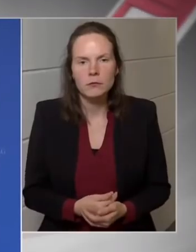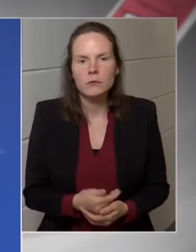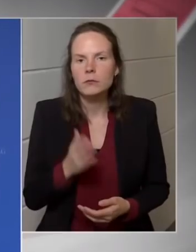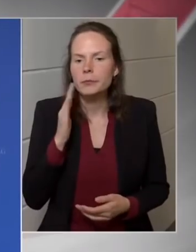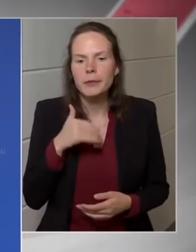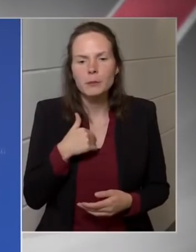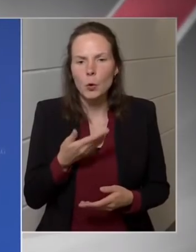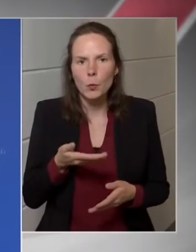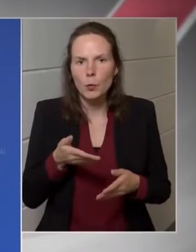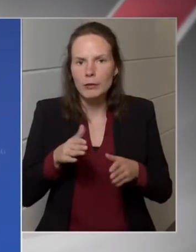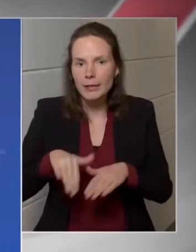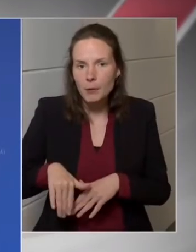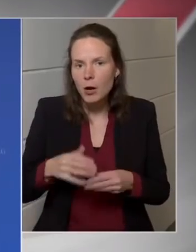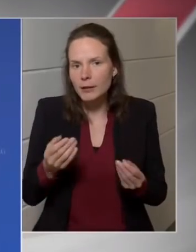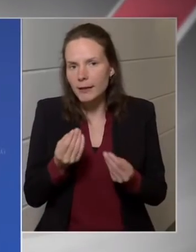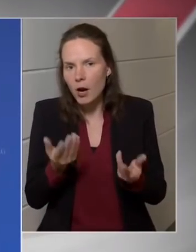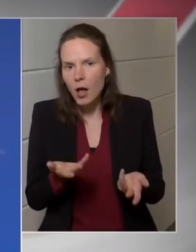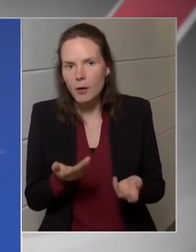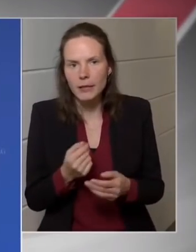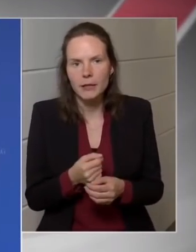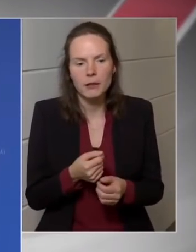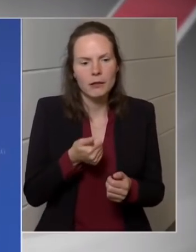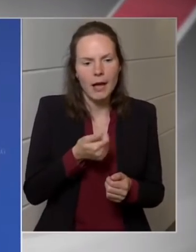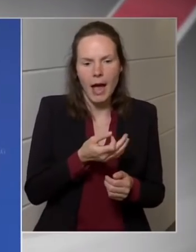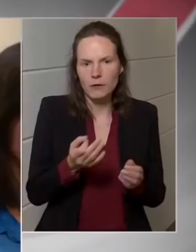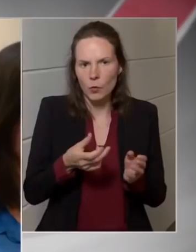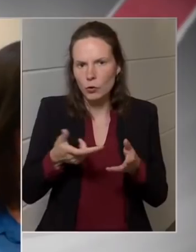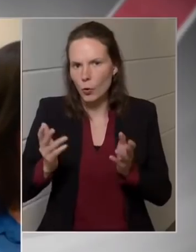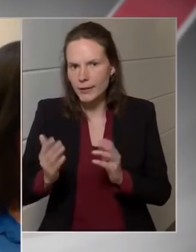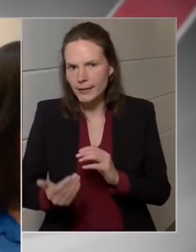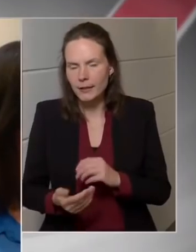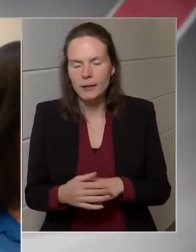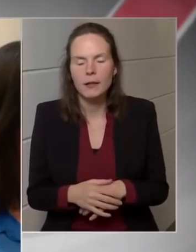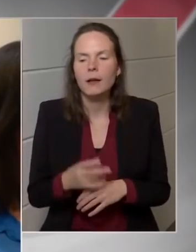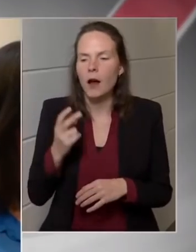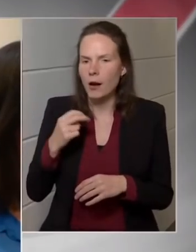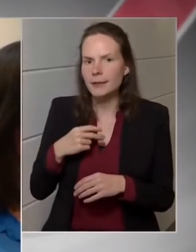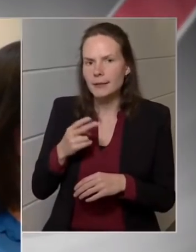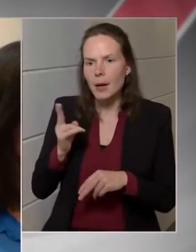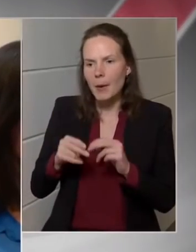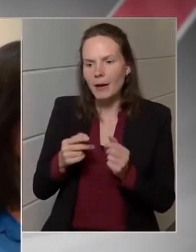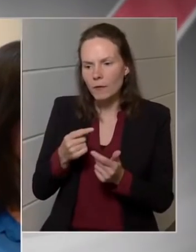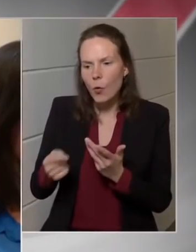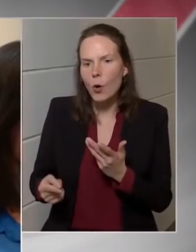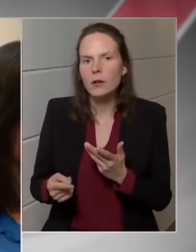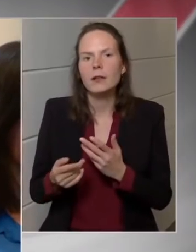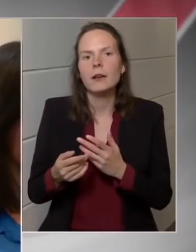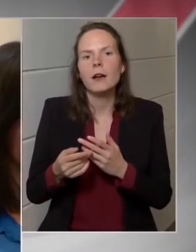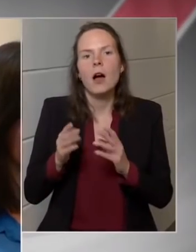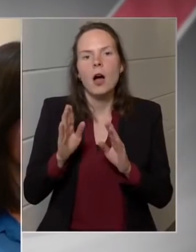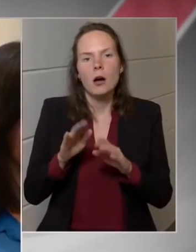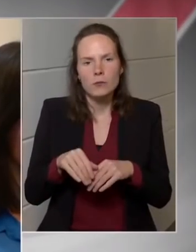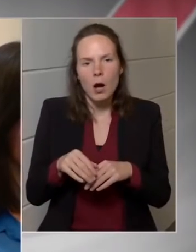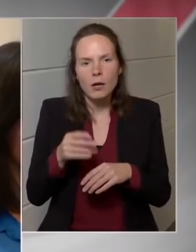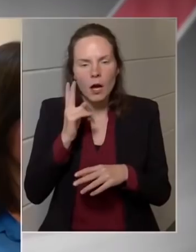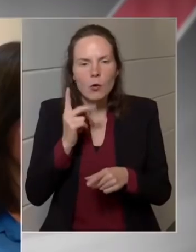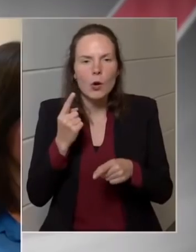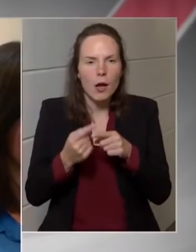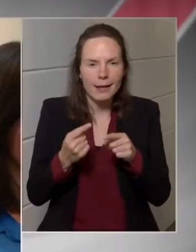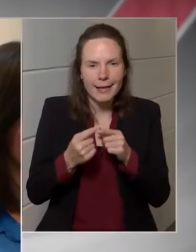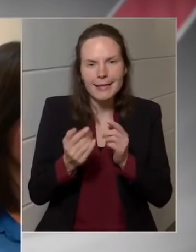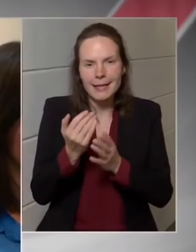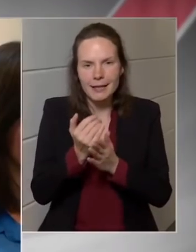tudom, kihagytam-e valami, de azonban végig mondtam egytől nyolcig, hogy... Szerintem megvolt, és ezek szerint majd a részletszabály, vagy az egész pontos